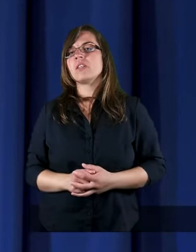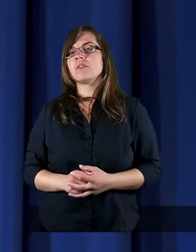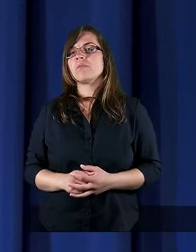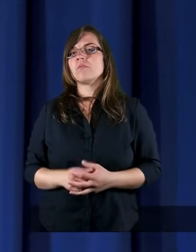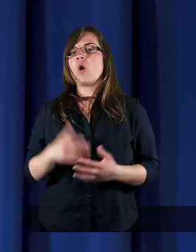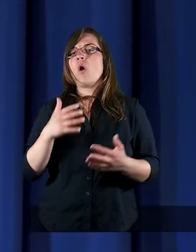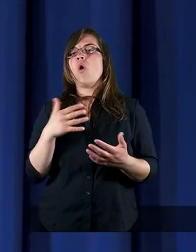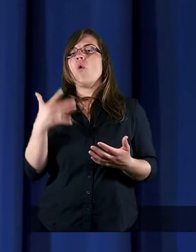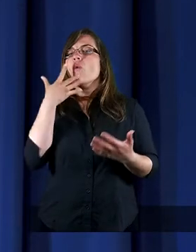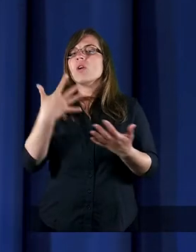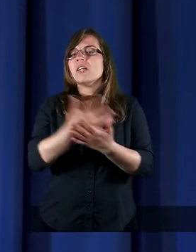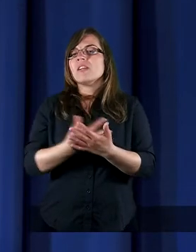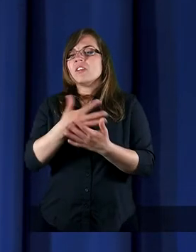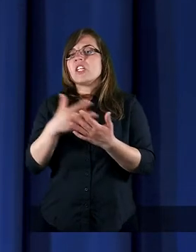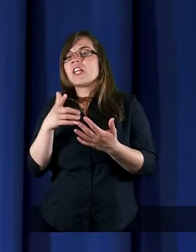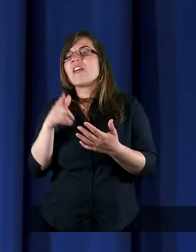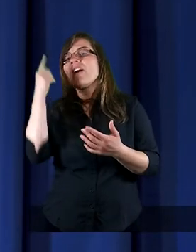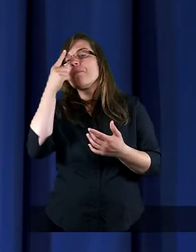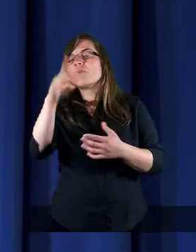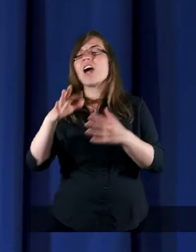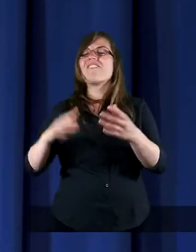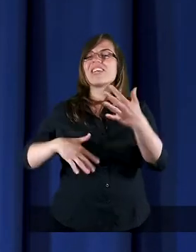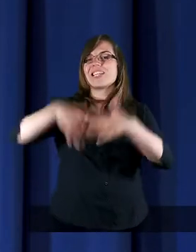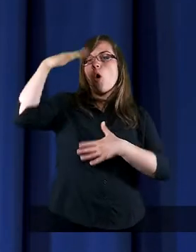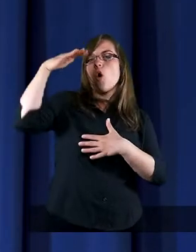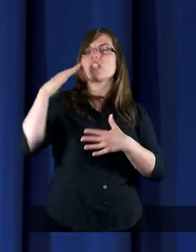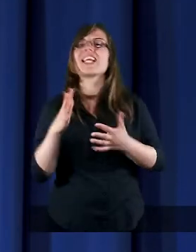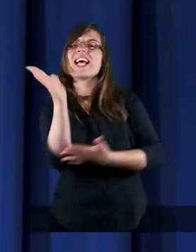nie podał wysokości geograficznych,